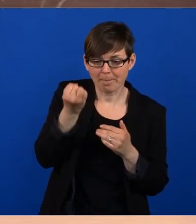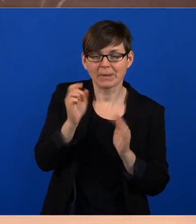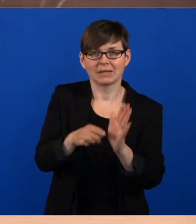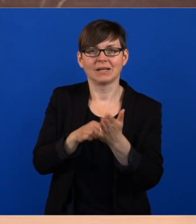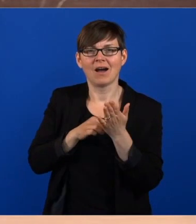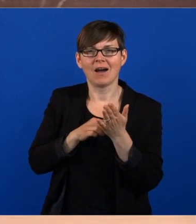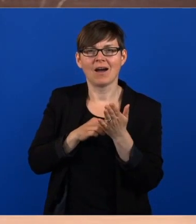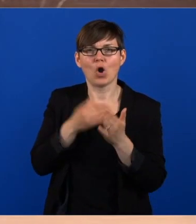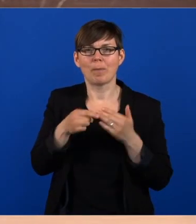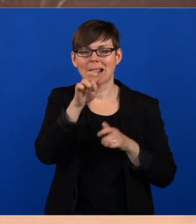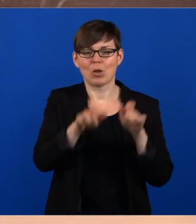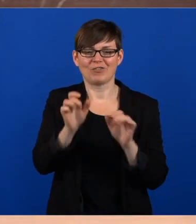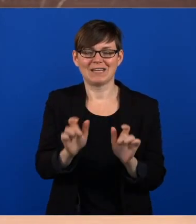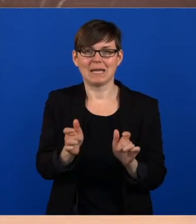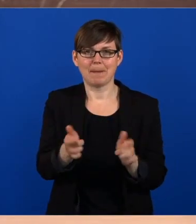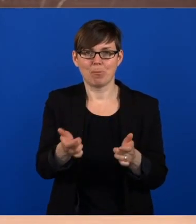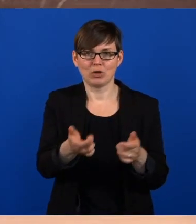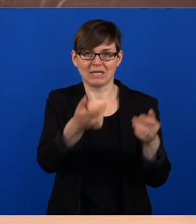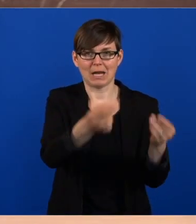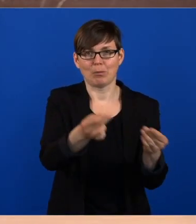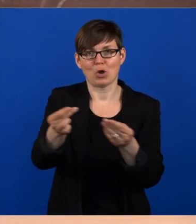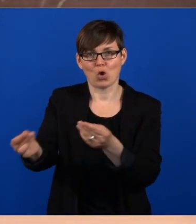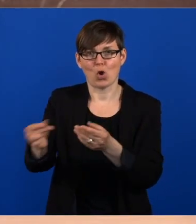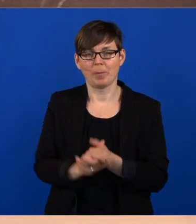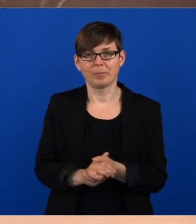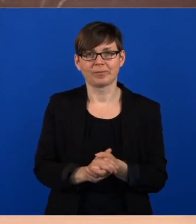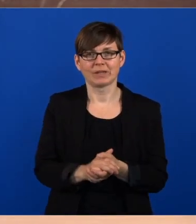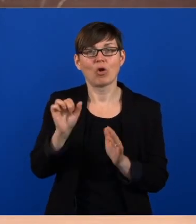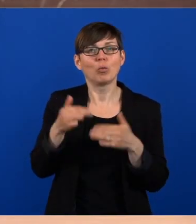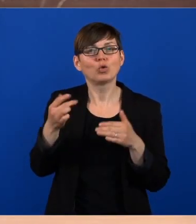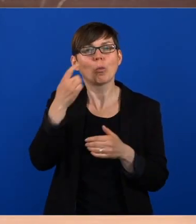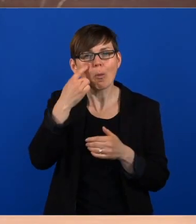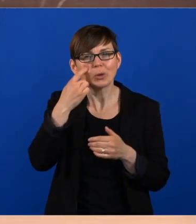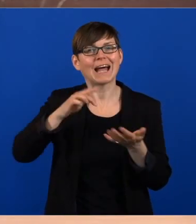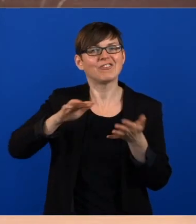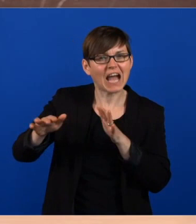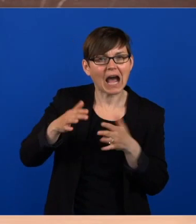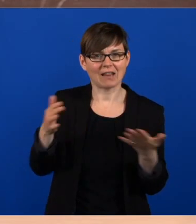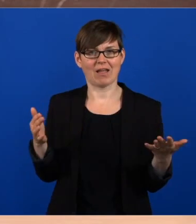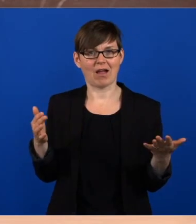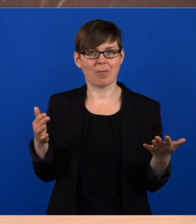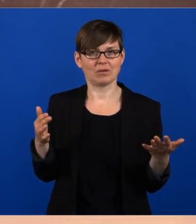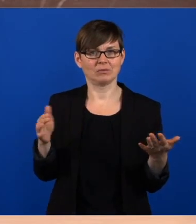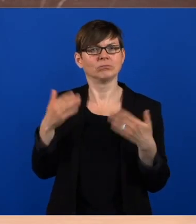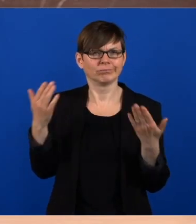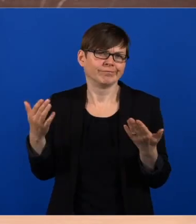der Bevölkerung, weil das die gängige Hypothese ist. Das ist das, was aus analogen